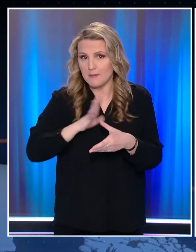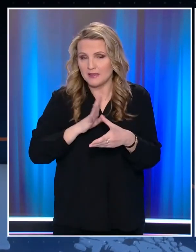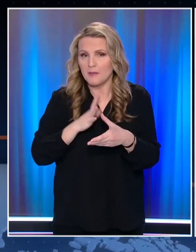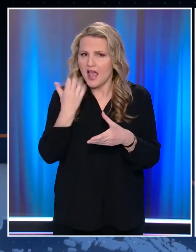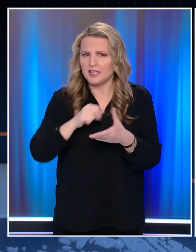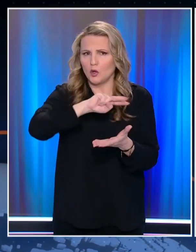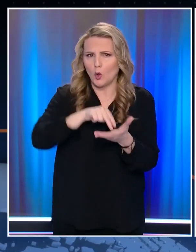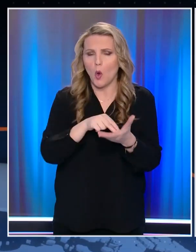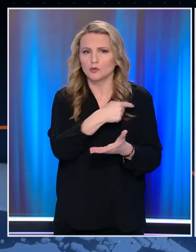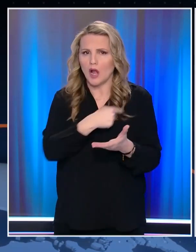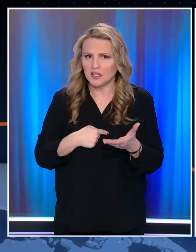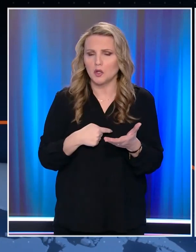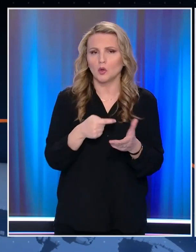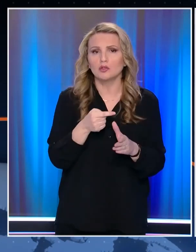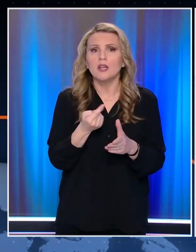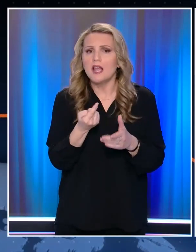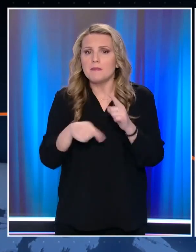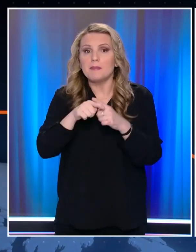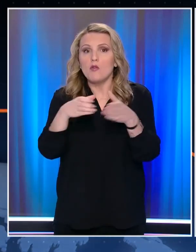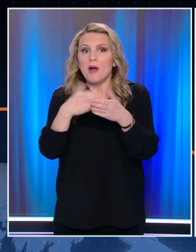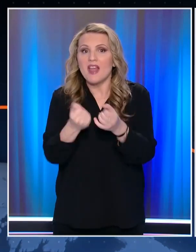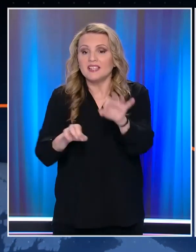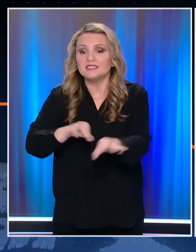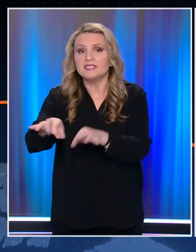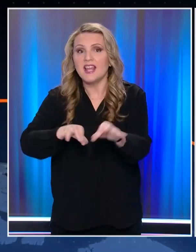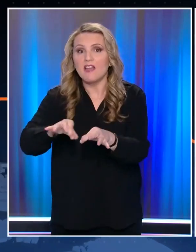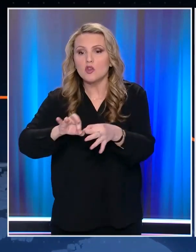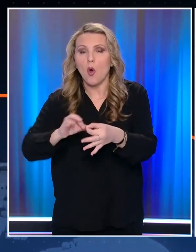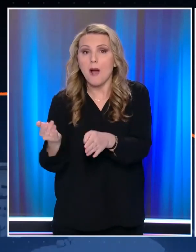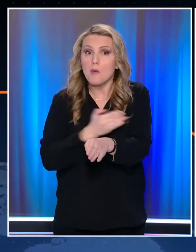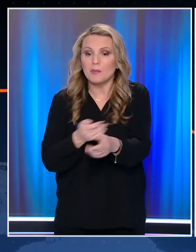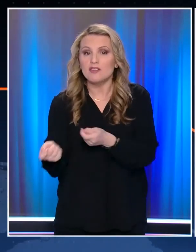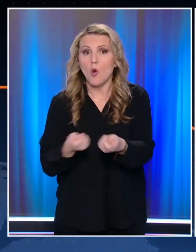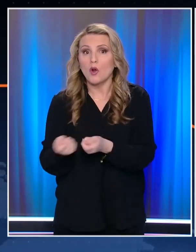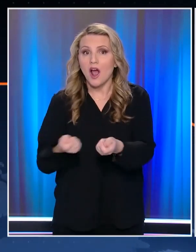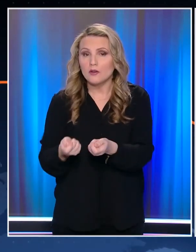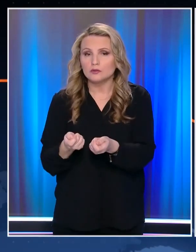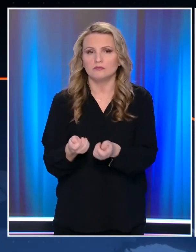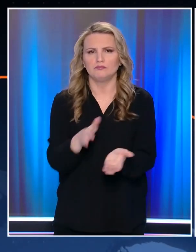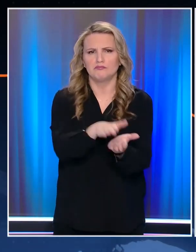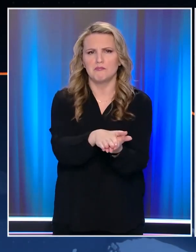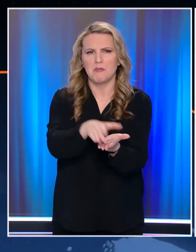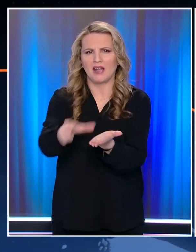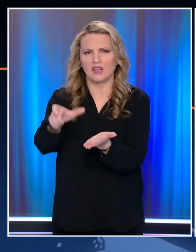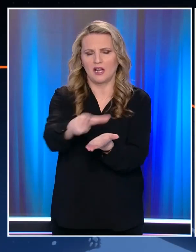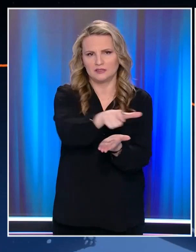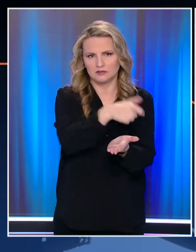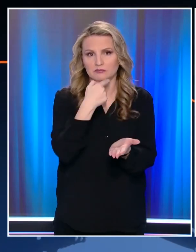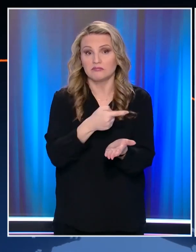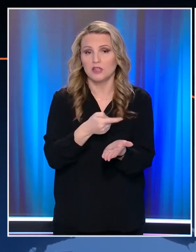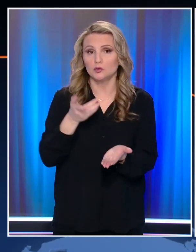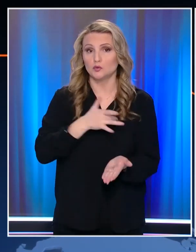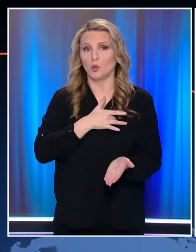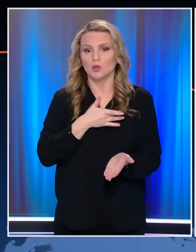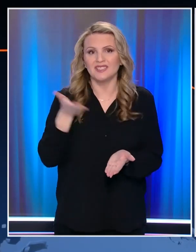δολοφονία να ήταν αποτέλεσμα ενός οργανωμένου σχεδίου Μάλιστα, οι μαρτυρίες αυτοπτών σοκάρουν για την ομή